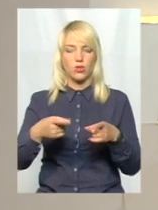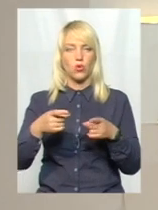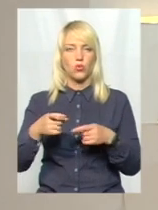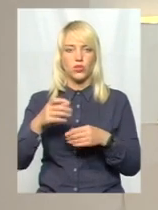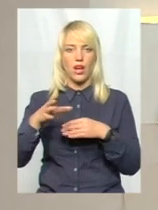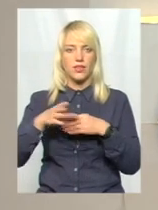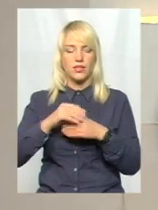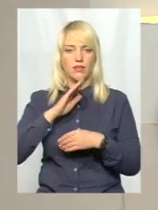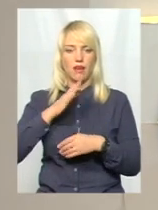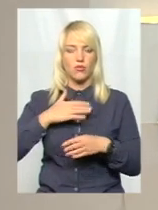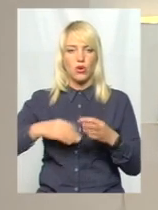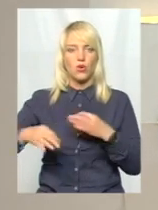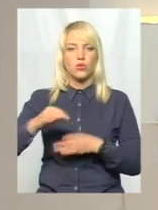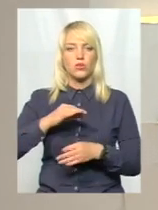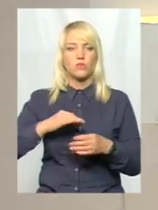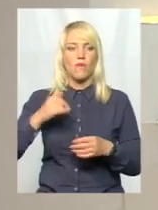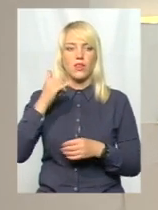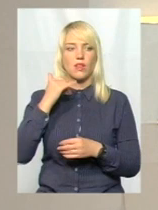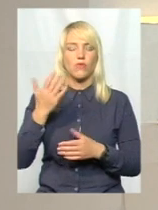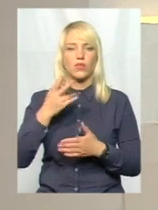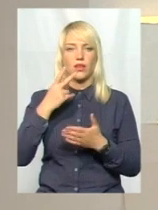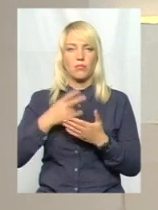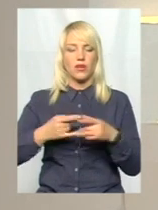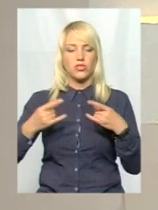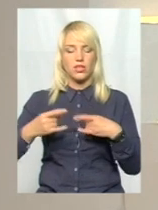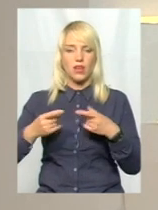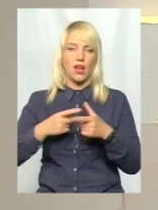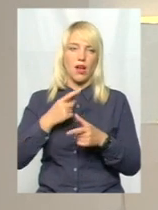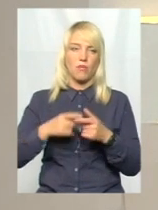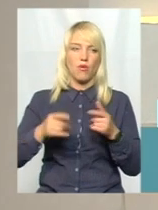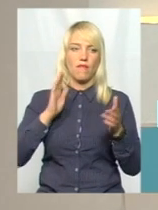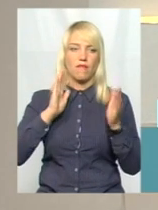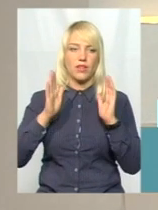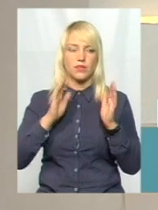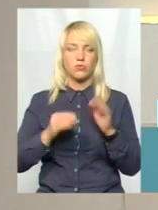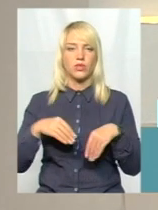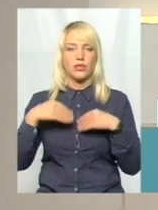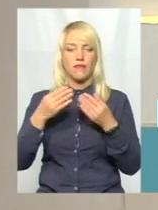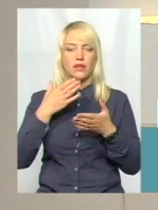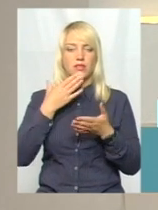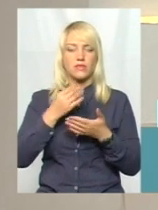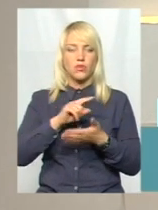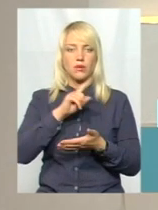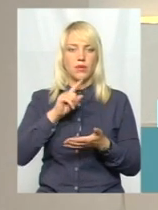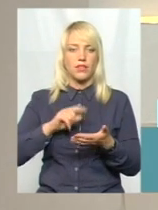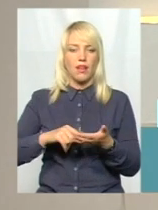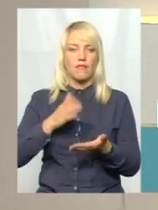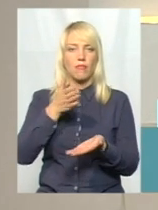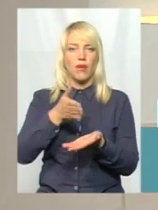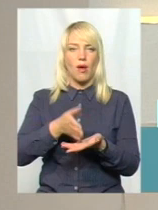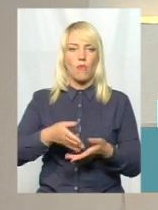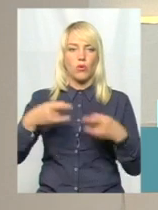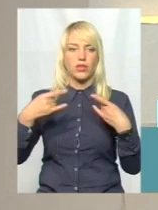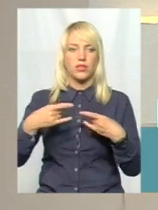телефоном, який бачите на екранах, або у соцмережі Фейсбук. Ставте свої питання під прямою трансляцією, ми озвучимо їх